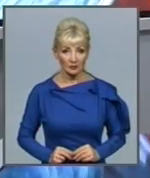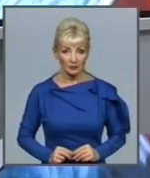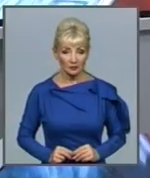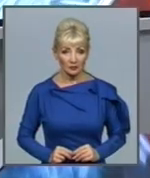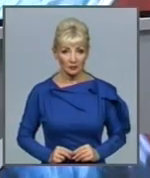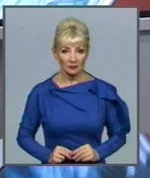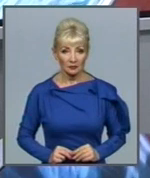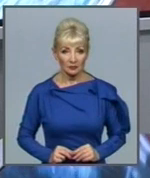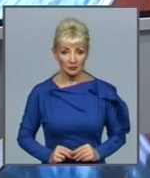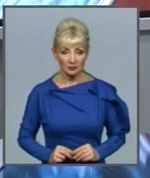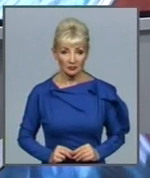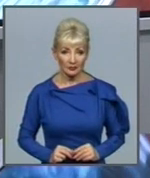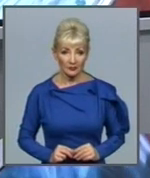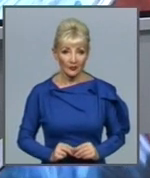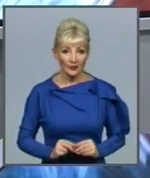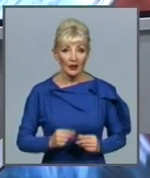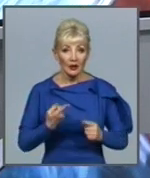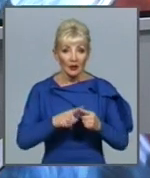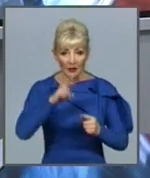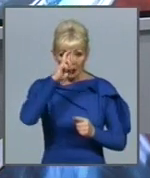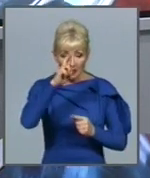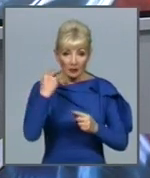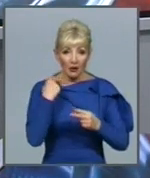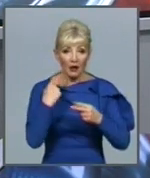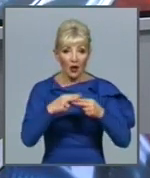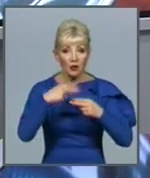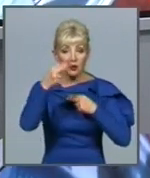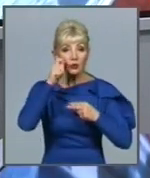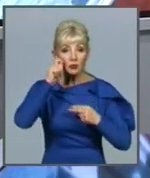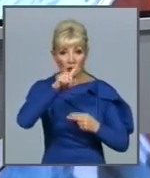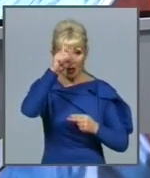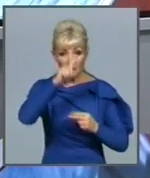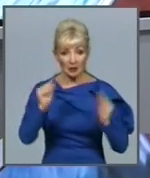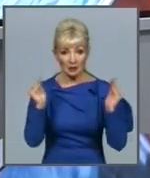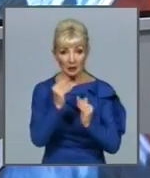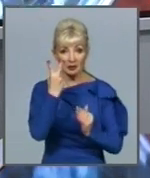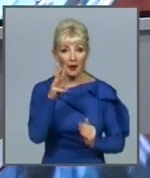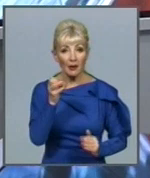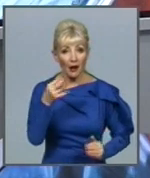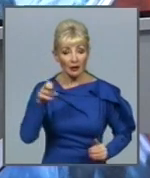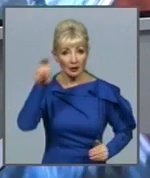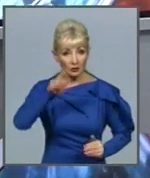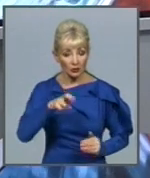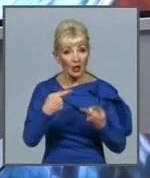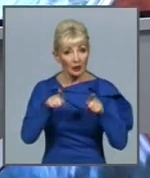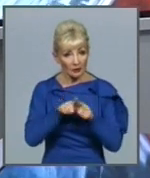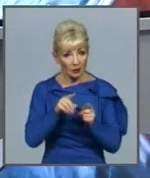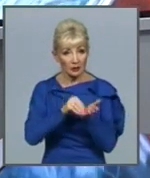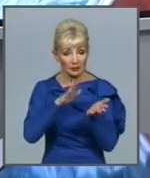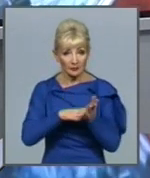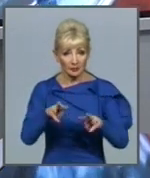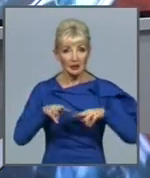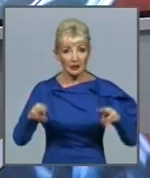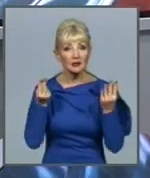Державний борг України за місяць скоротився більше, ніж на 2 мільярди доларів. Таку статистику навели у Міністерстві фінансів країни.